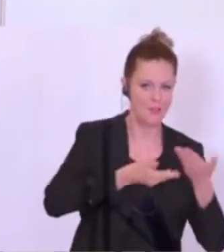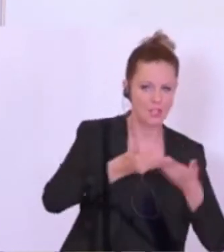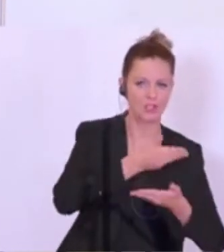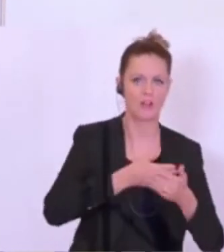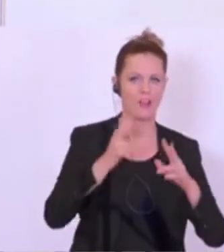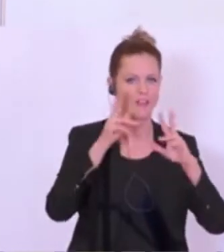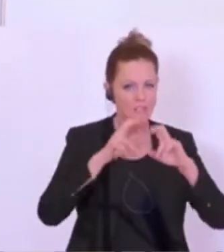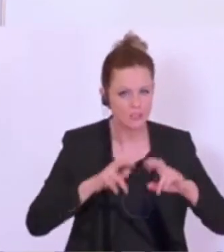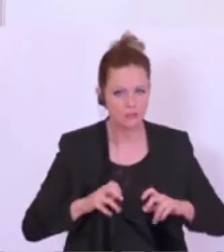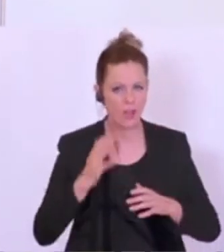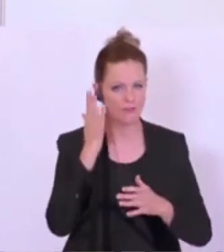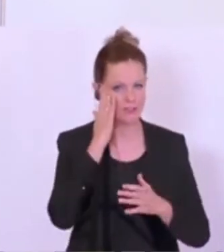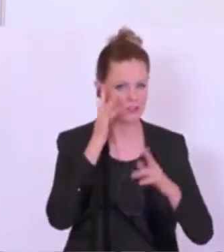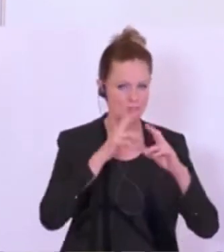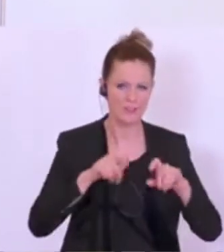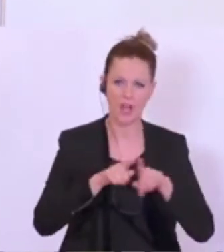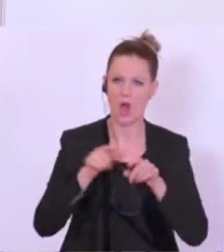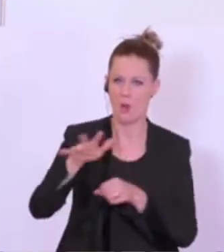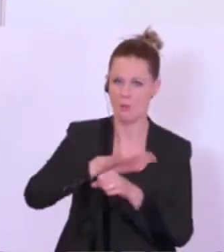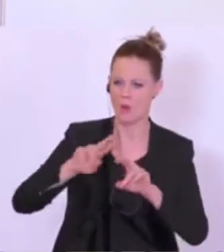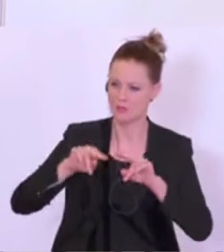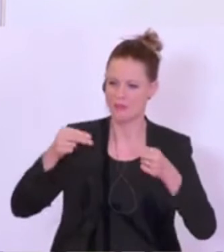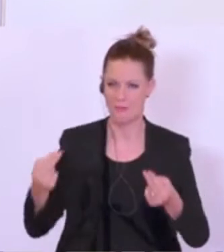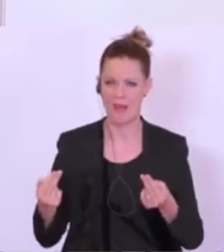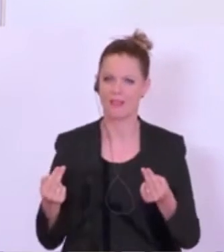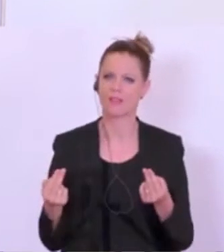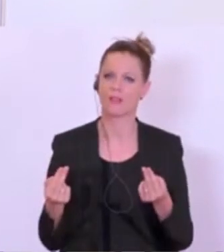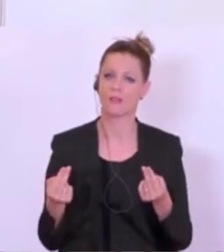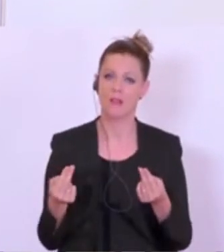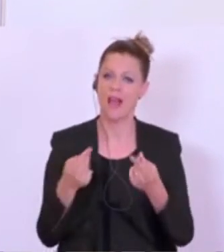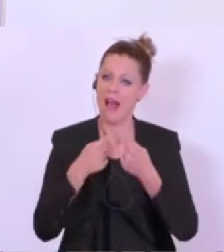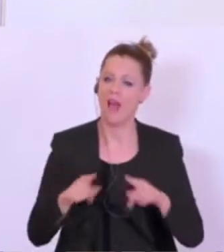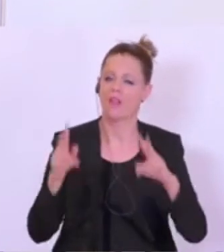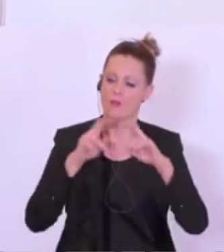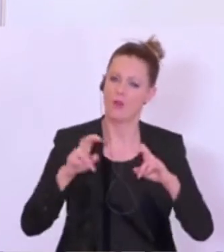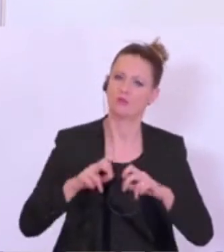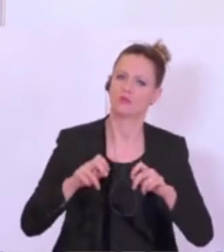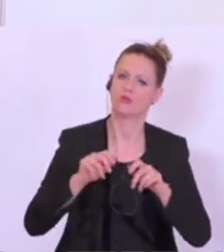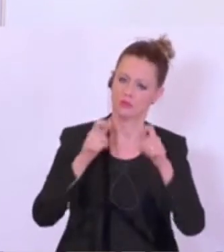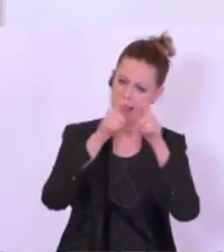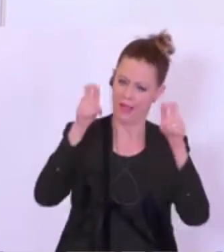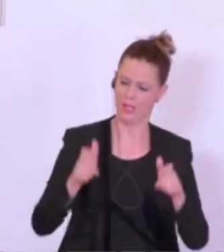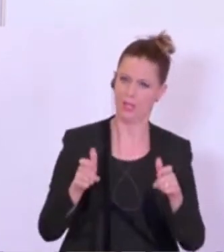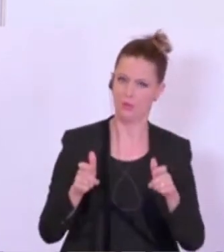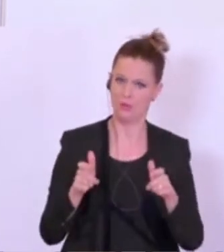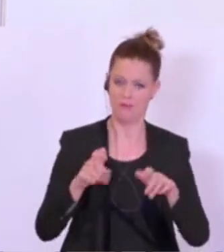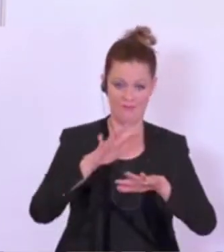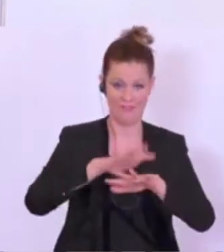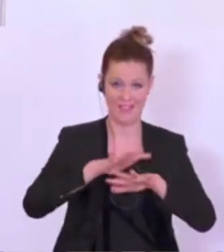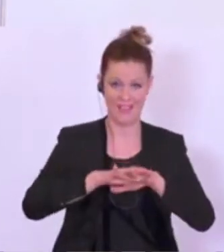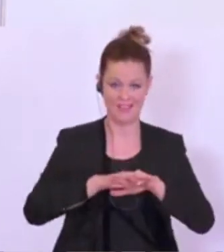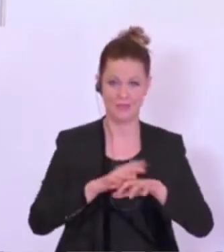die Wissenschaft, das sind die Branchenverbände, das sind andere Forschungseinrichtungen und ein